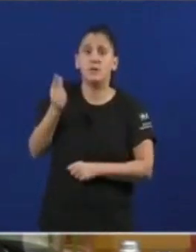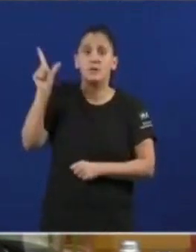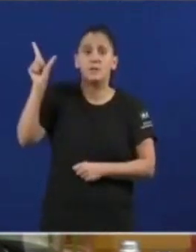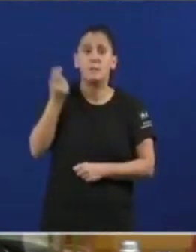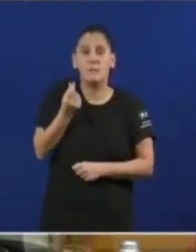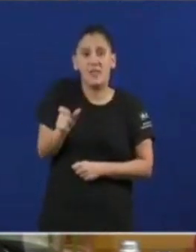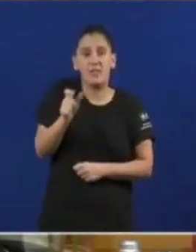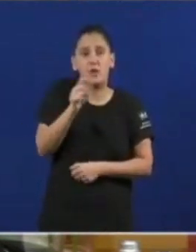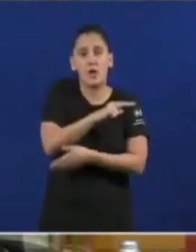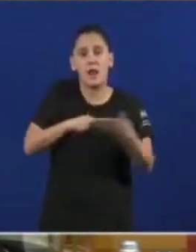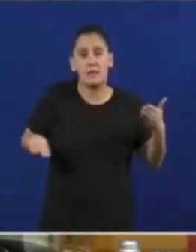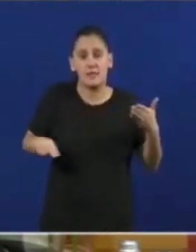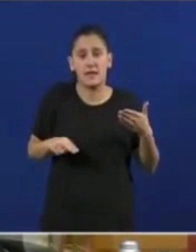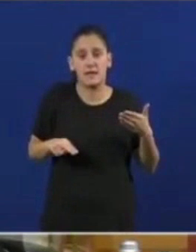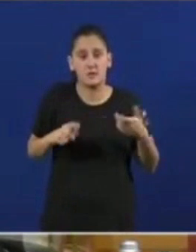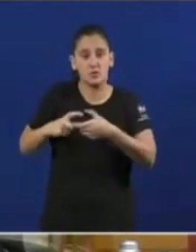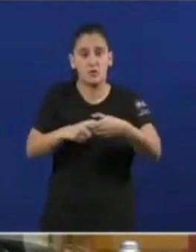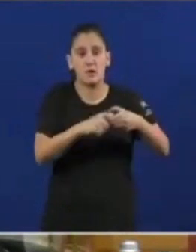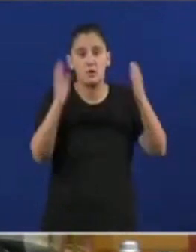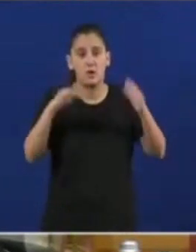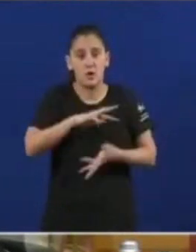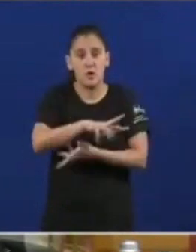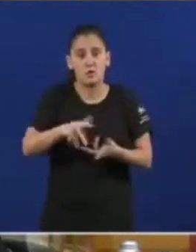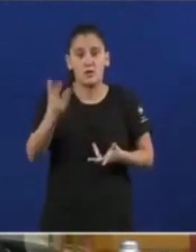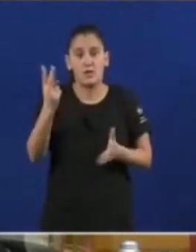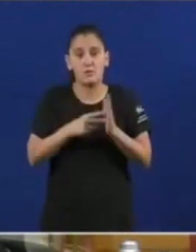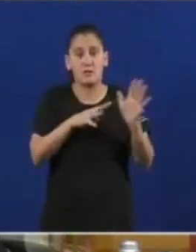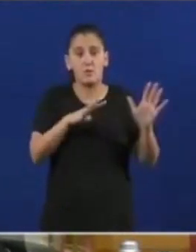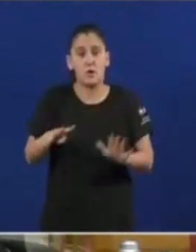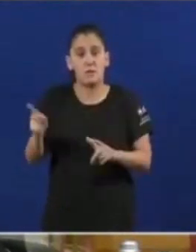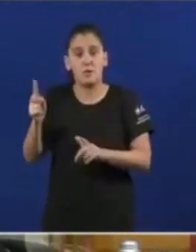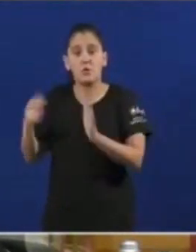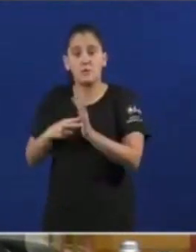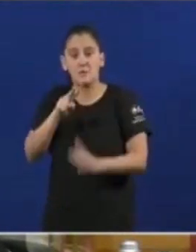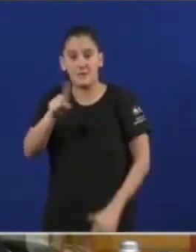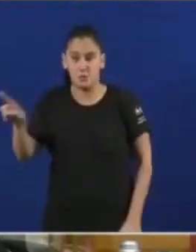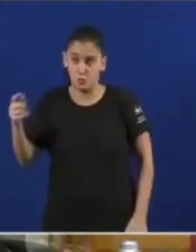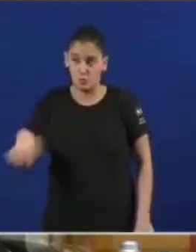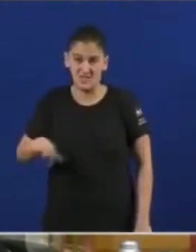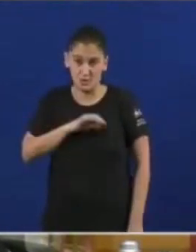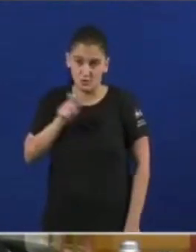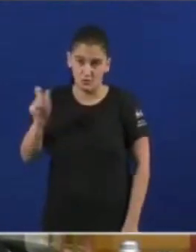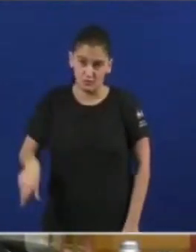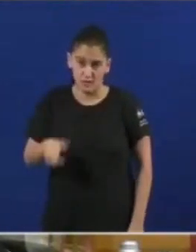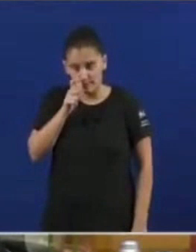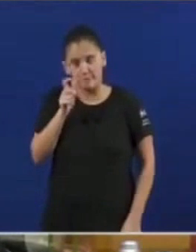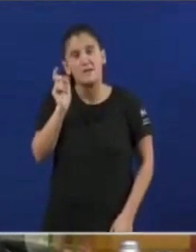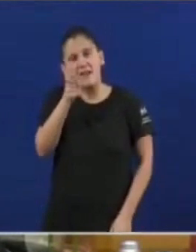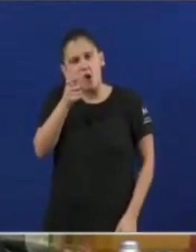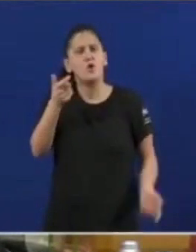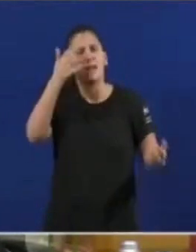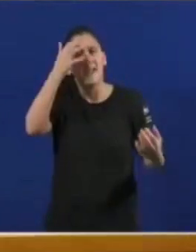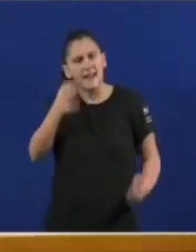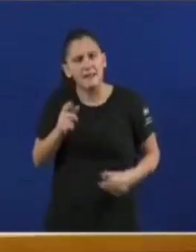pide o BNG. Esta noticia non é do ano 2009, é do ano 2021, señor Feijó. Feijó cree que o BNG e o